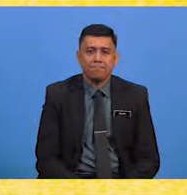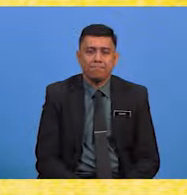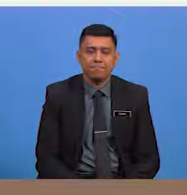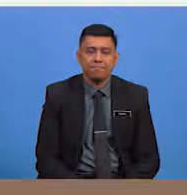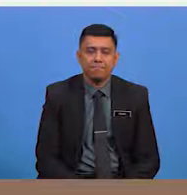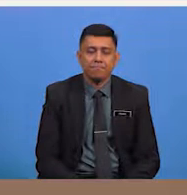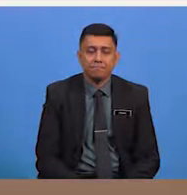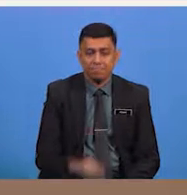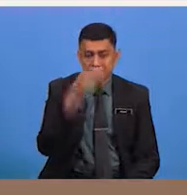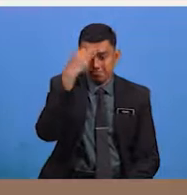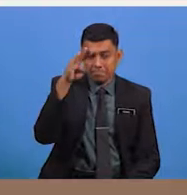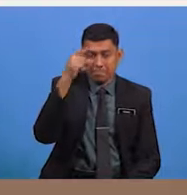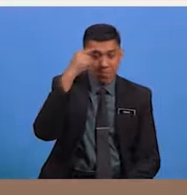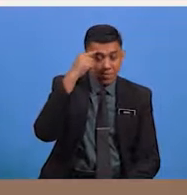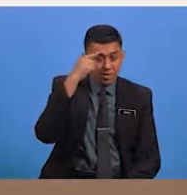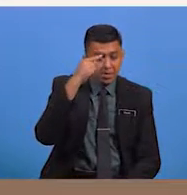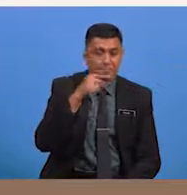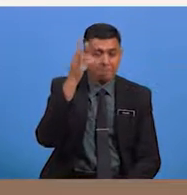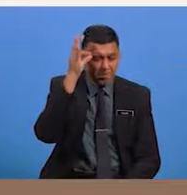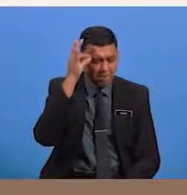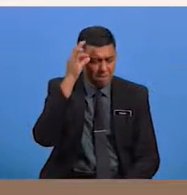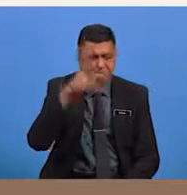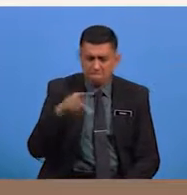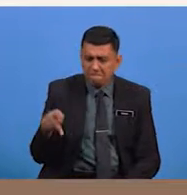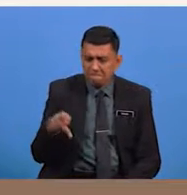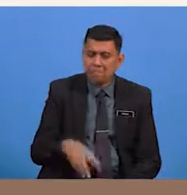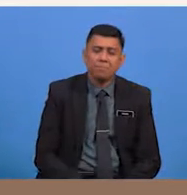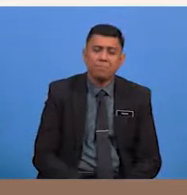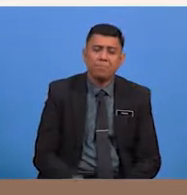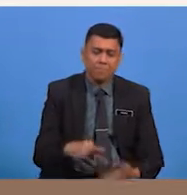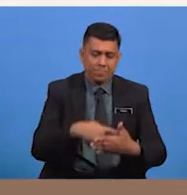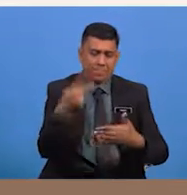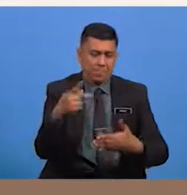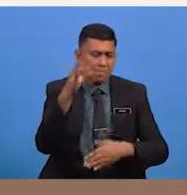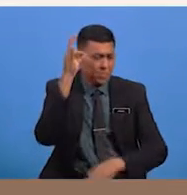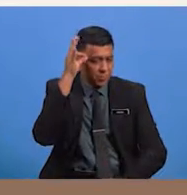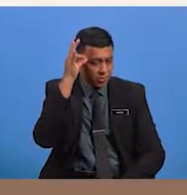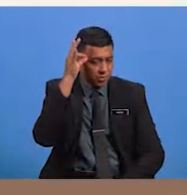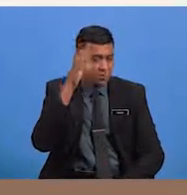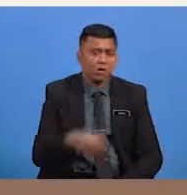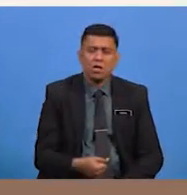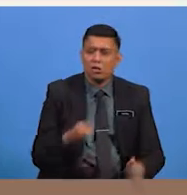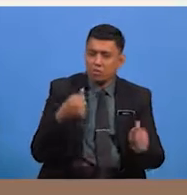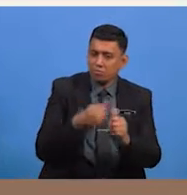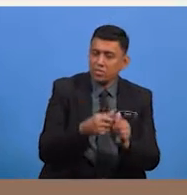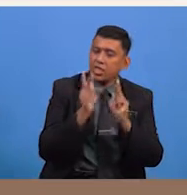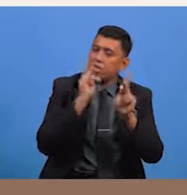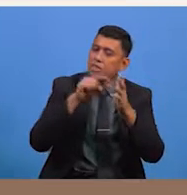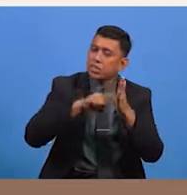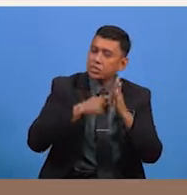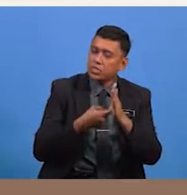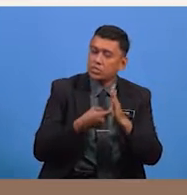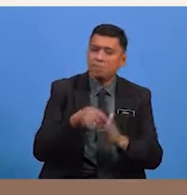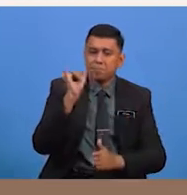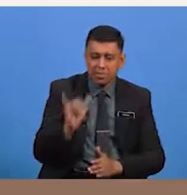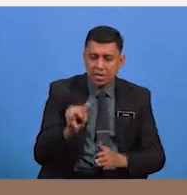Bagi pemikiran, pelajar boleh mengeluarkan pemikiran mengikut kata kunci